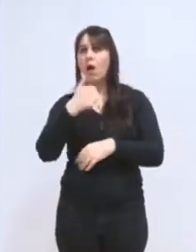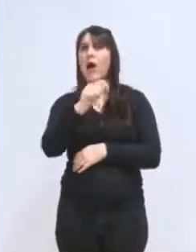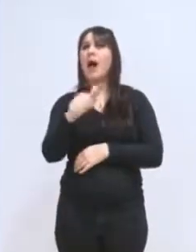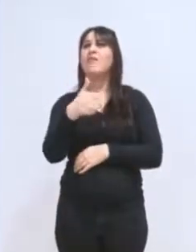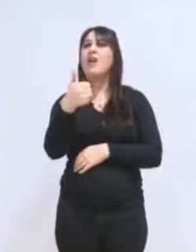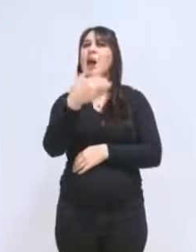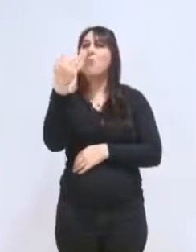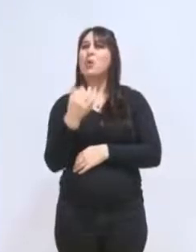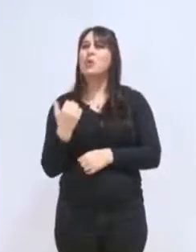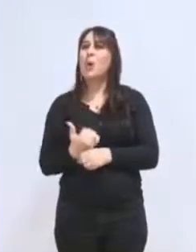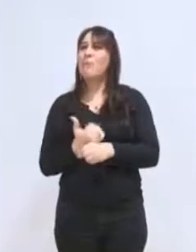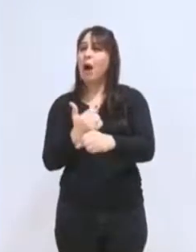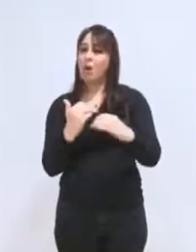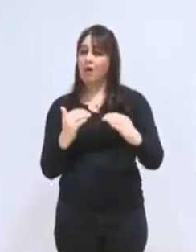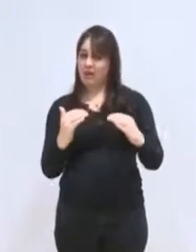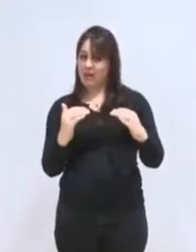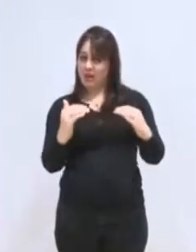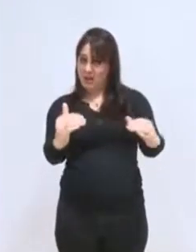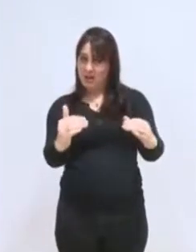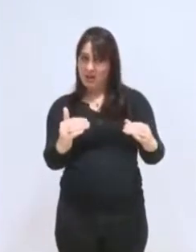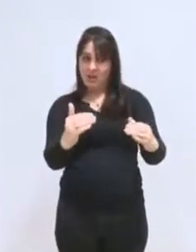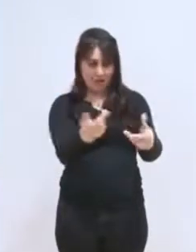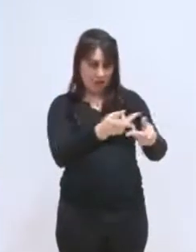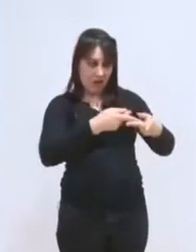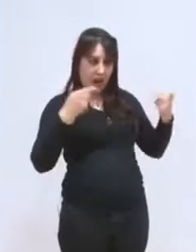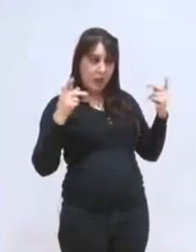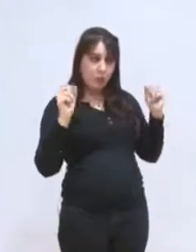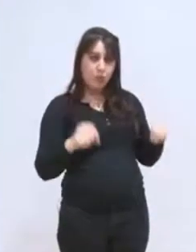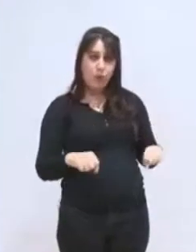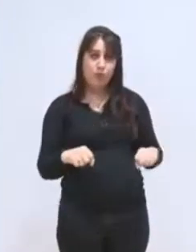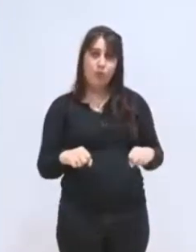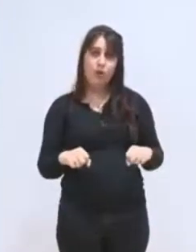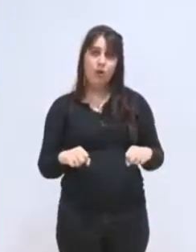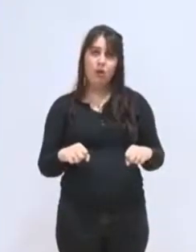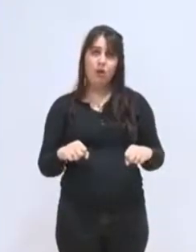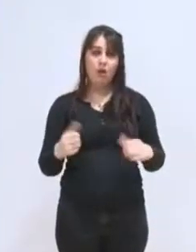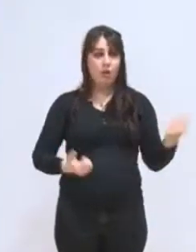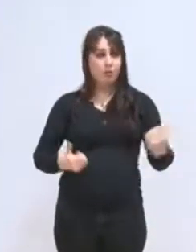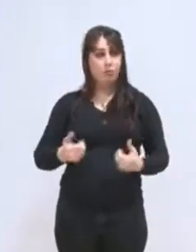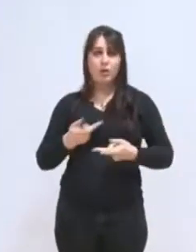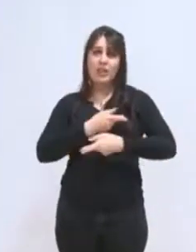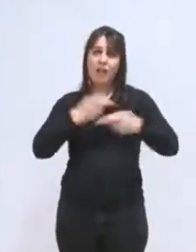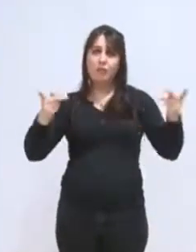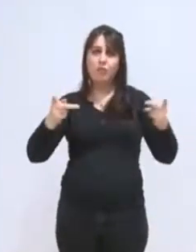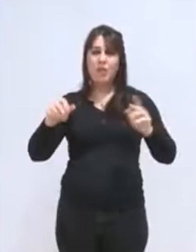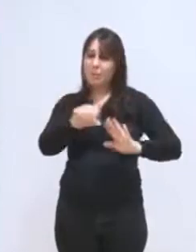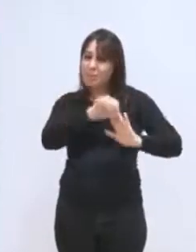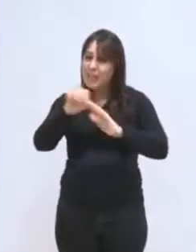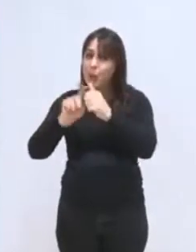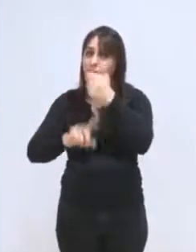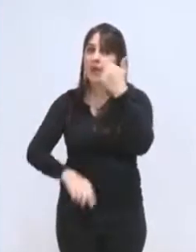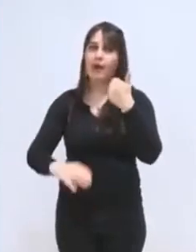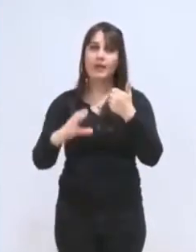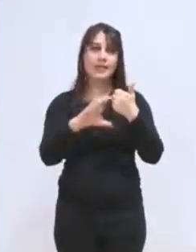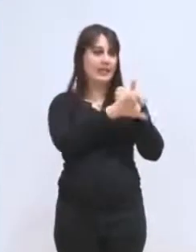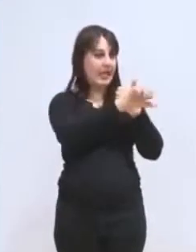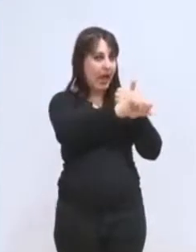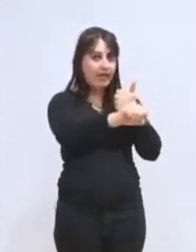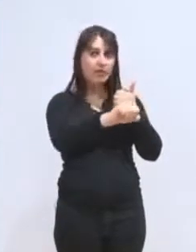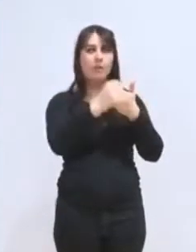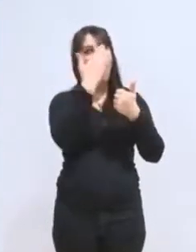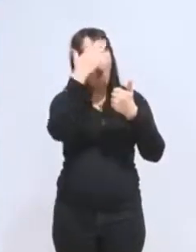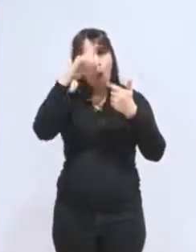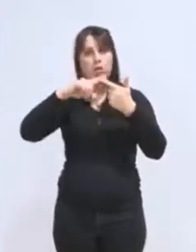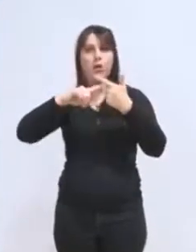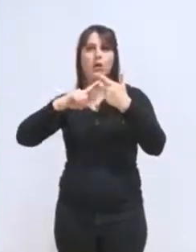,1% par an, de maintenir notre niveau d'intervention aux services publics les plus essentiels. Nous avons parlé du CCS, il y en a